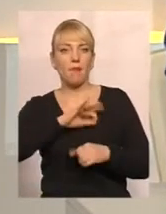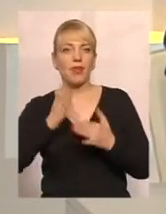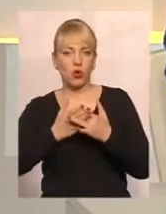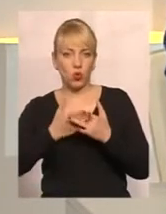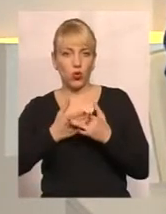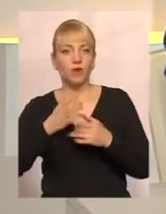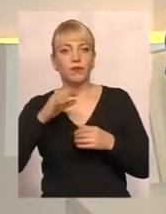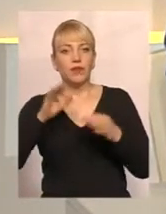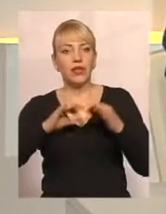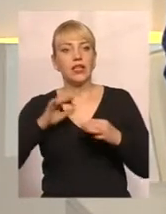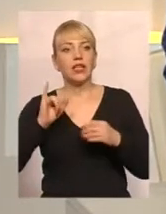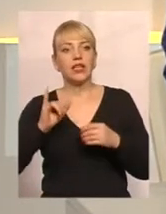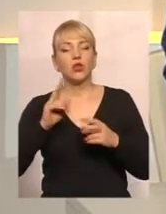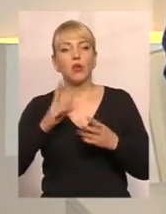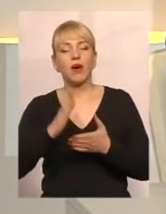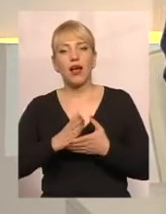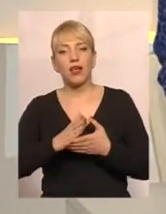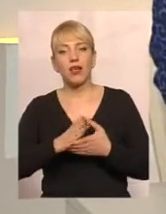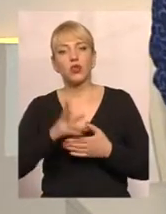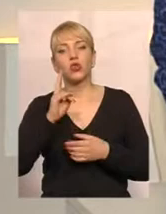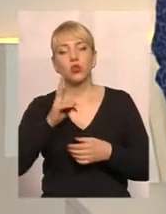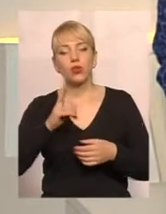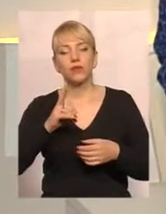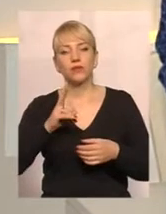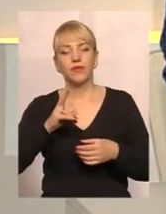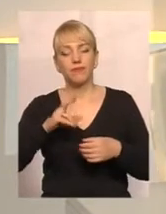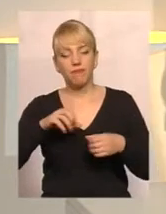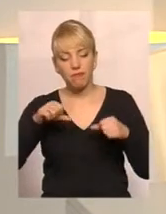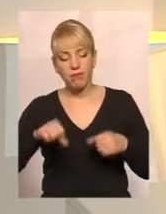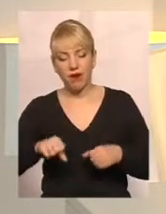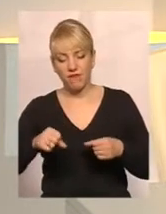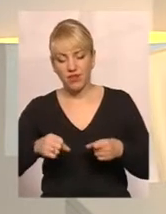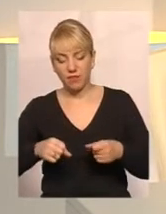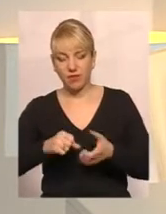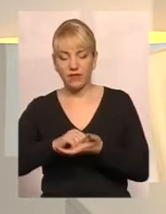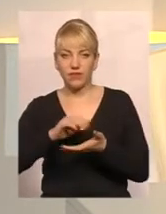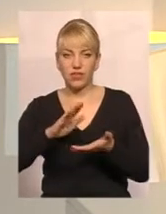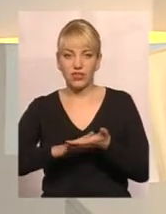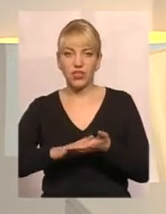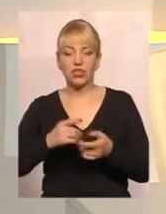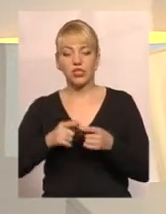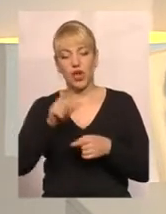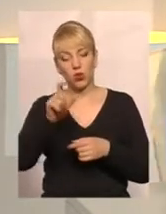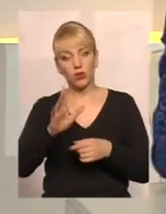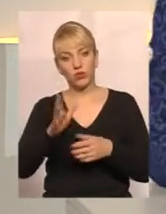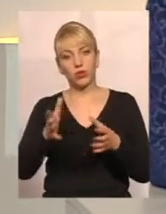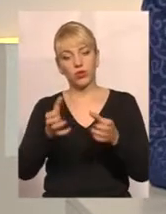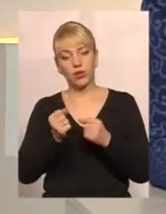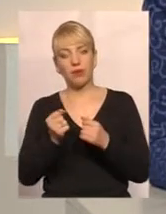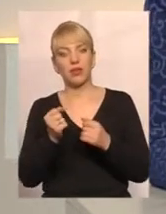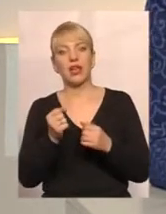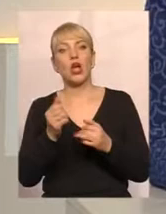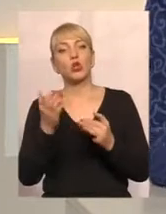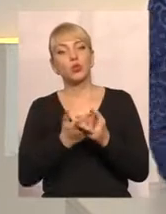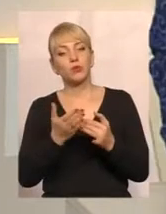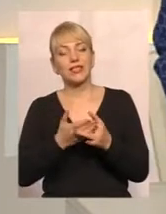І хто в праві визначити ця родина отримуватиме субсидію, а чи пільгу